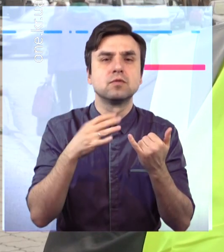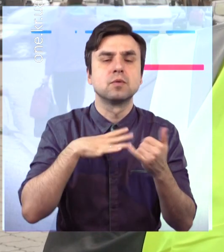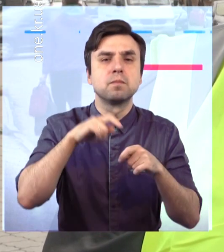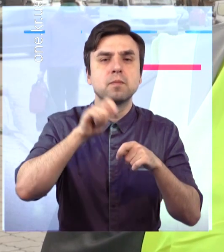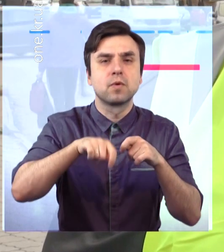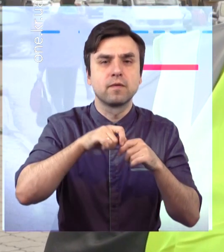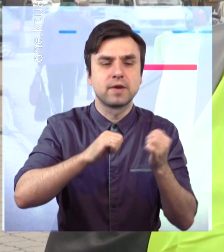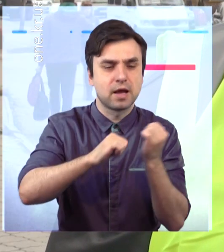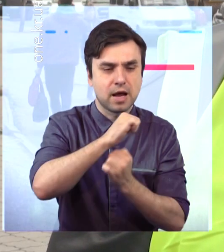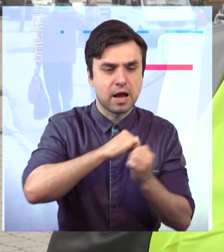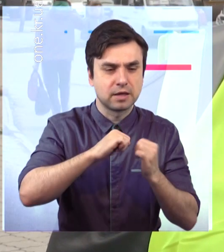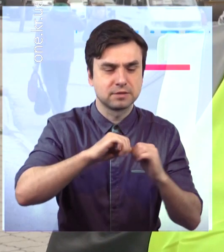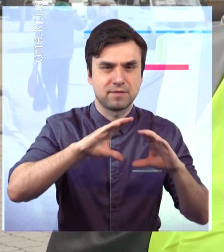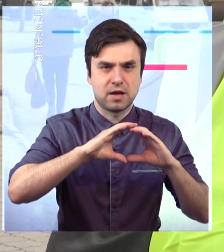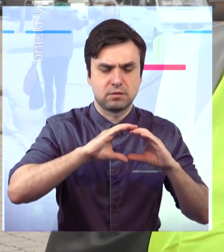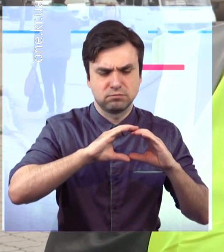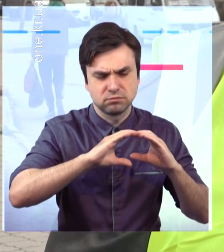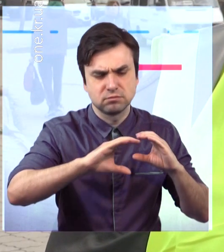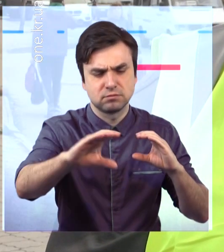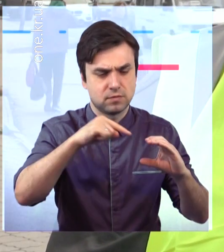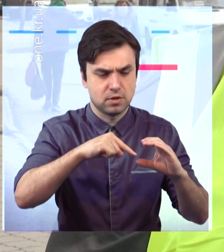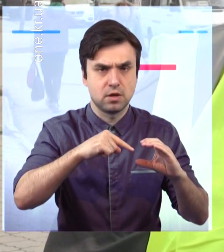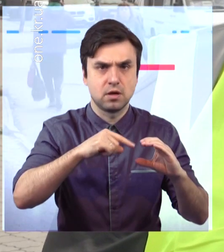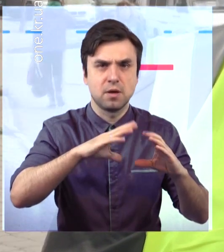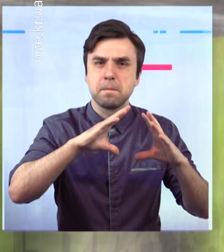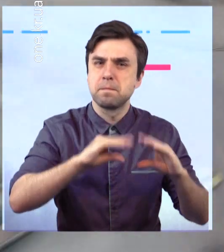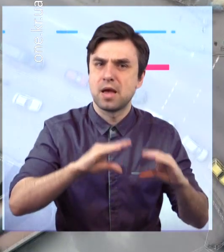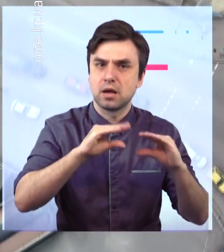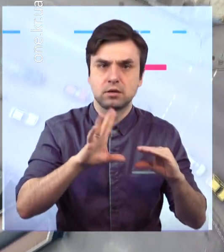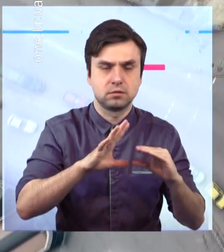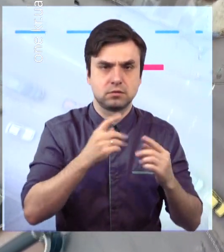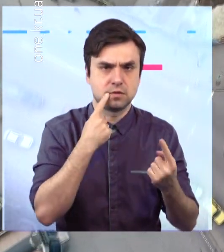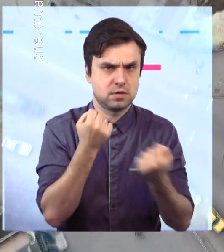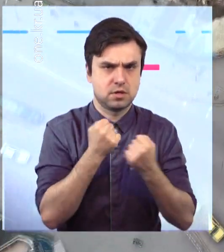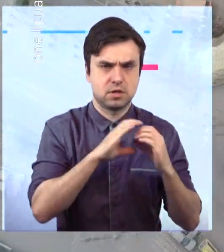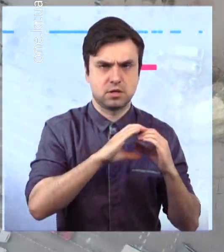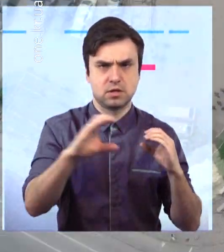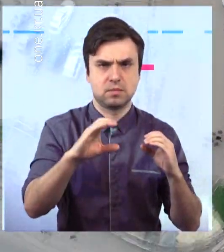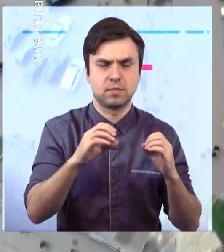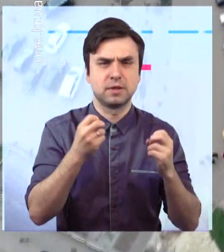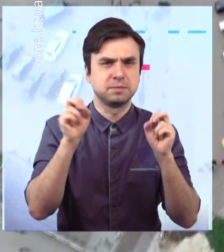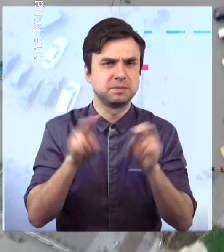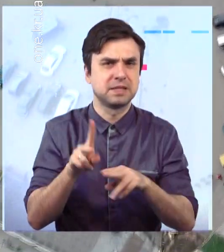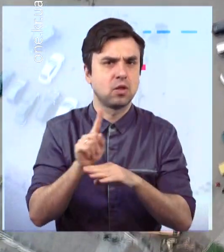,99-0,98. Считається це в нормі. Завод у нас